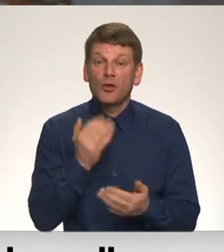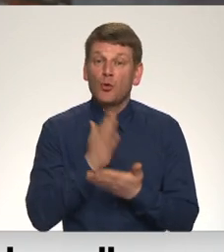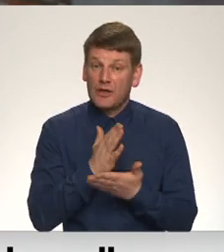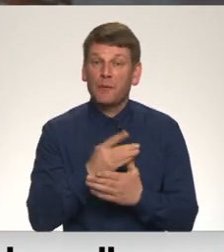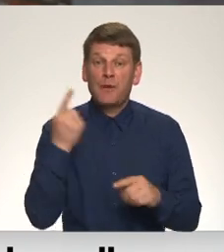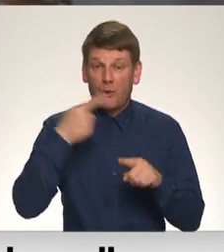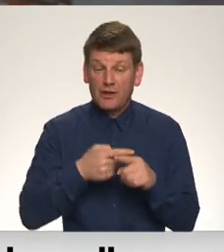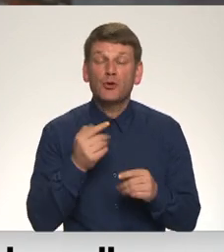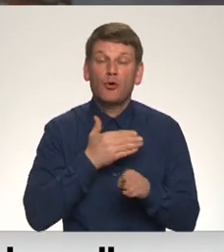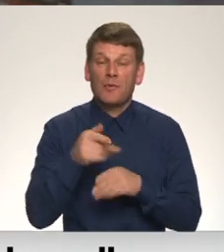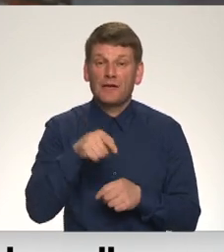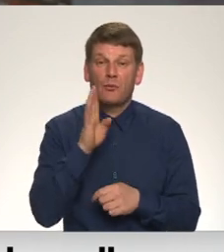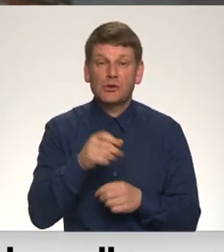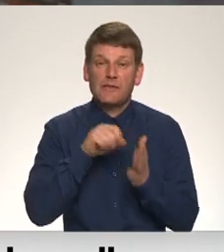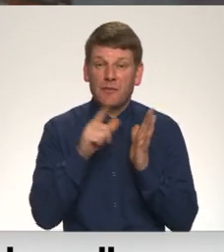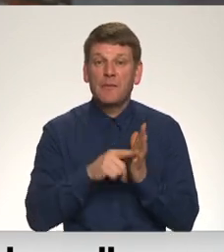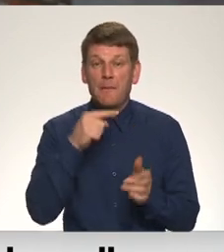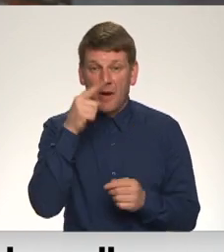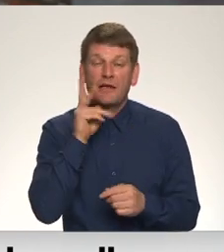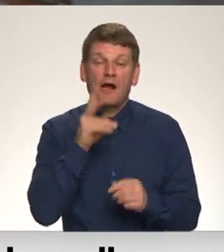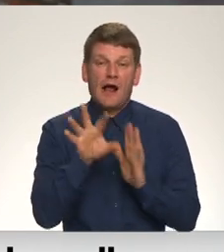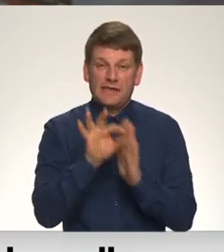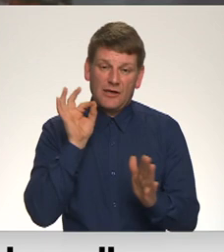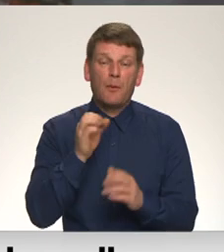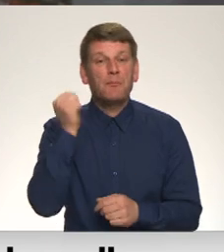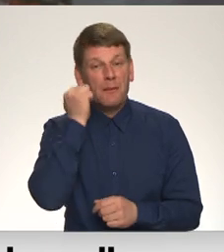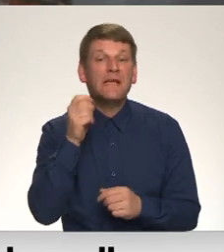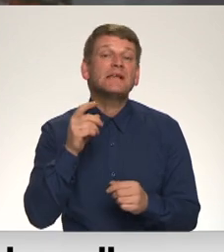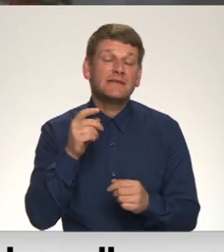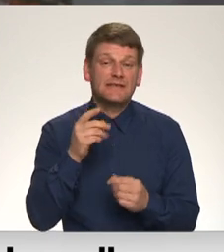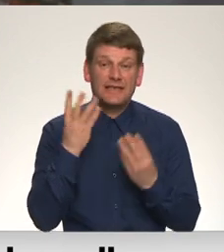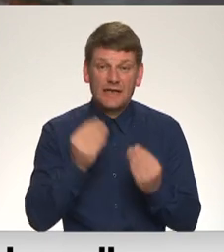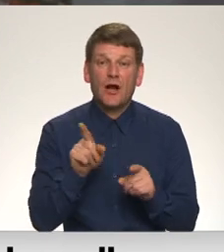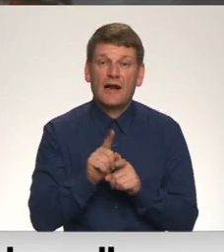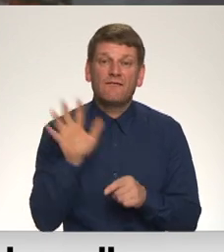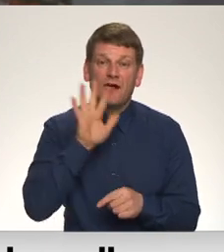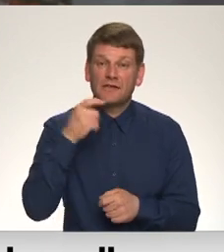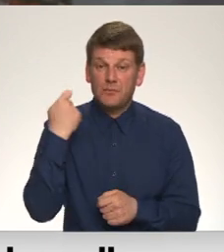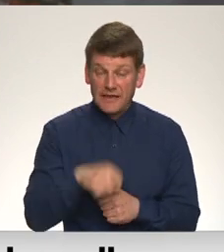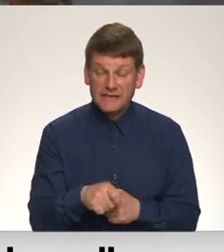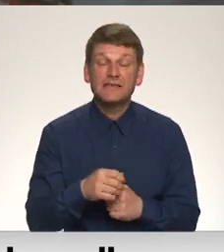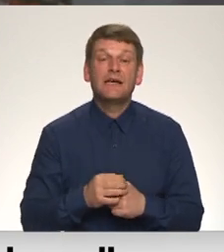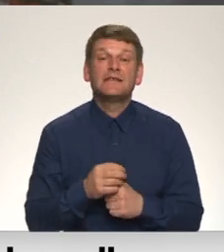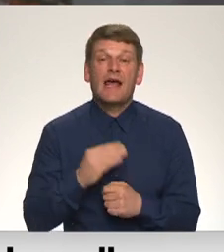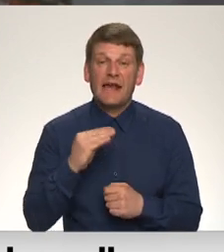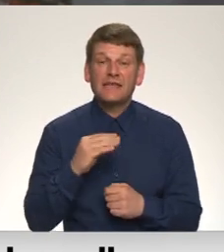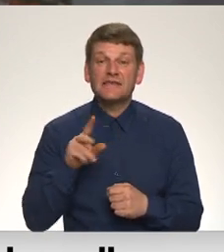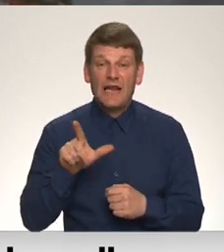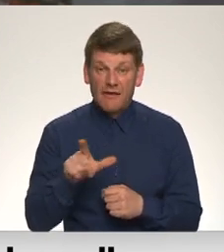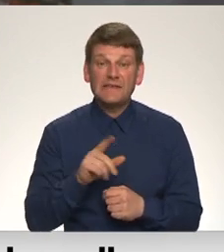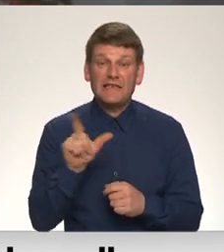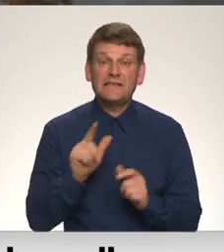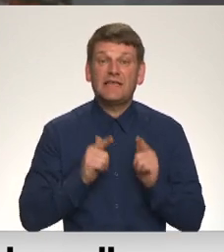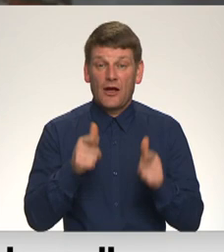tā būs 17. martā kā izraudzīta piemiņas diena. Jaun arī valsts prezidents Egils Levits, sastājoties drīz amatā,